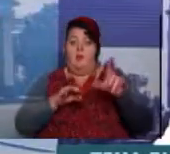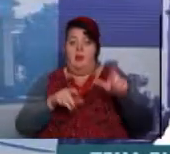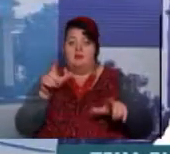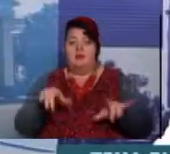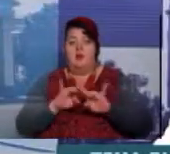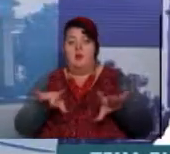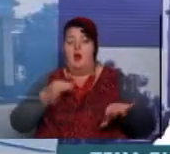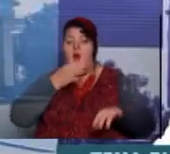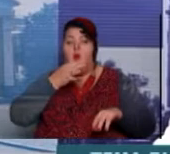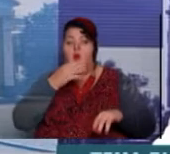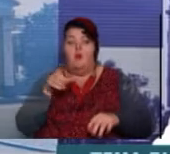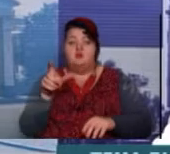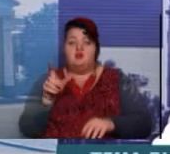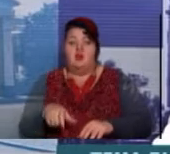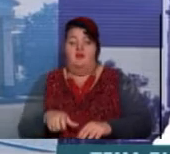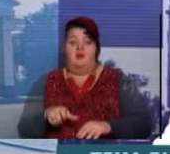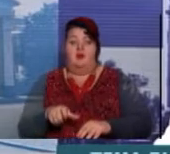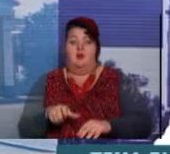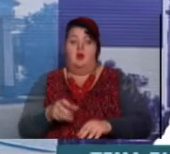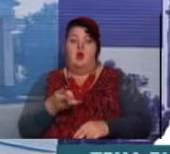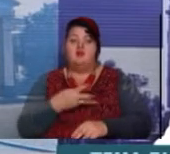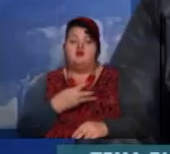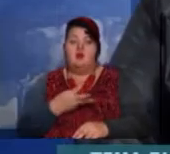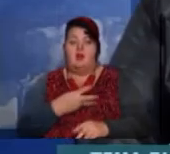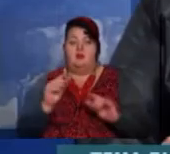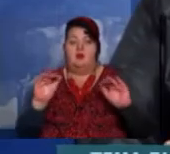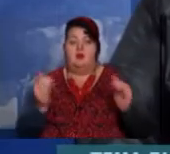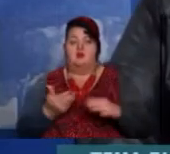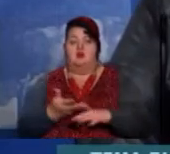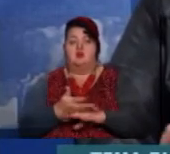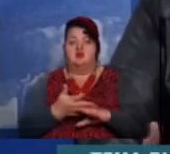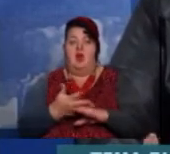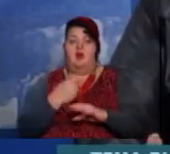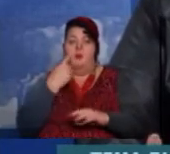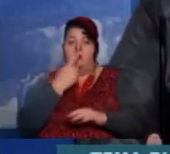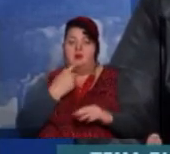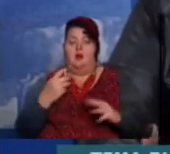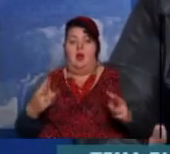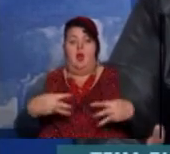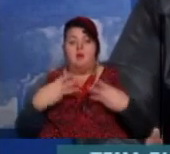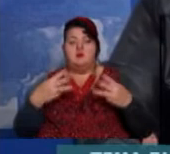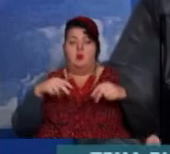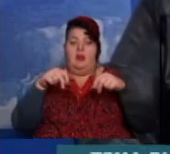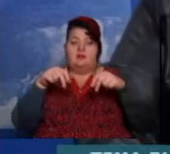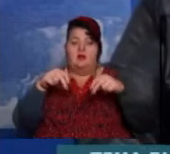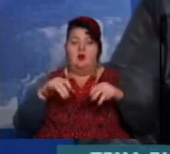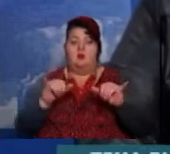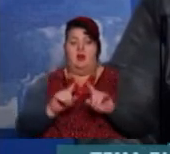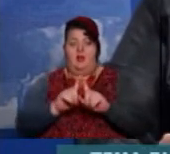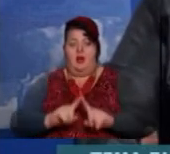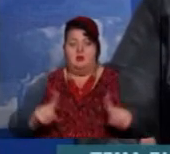любому чоловіку желательно ограничить жарене, перчене, копчене, солене і особливо